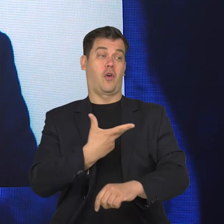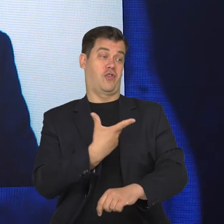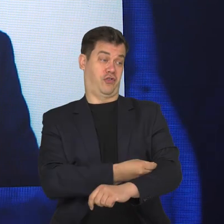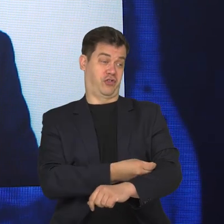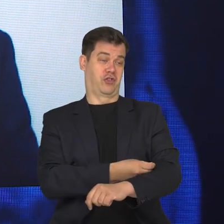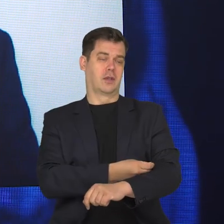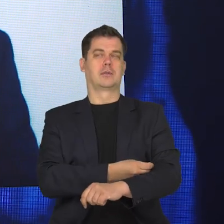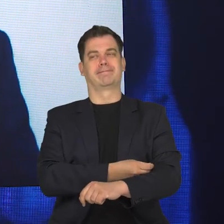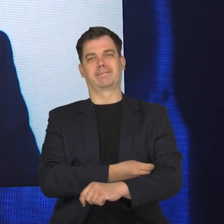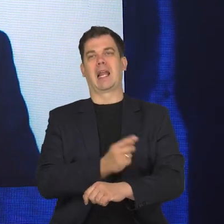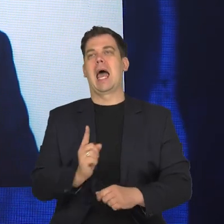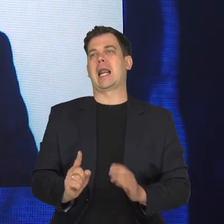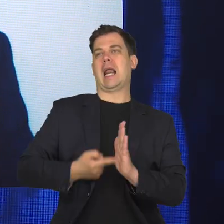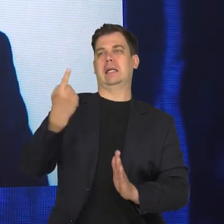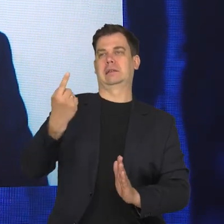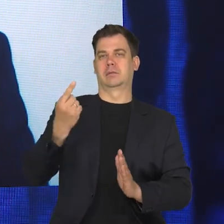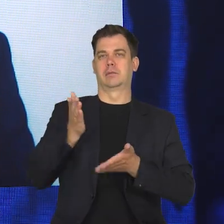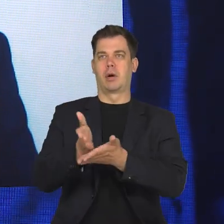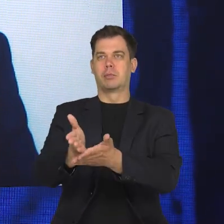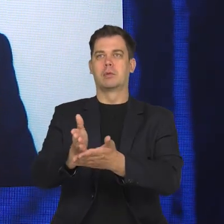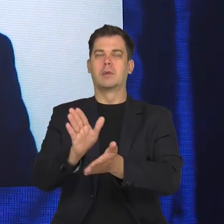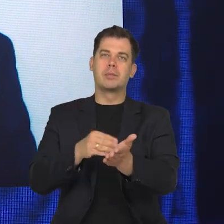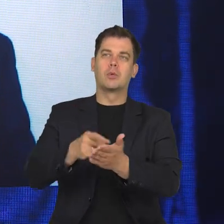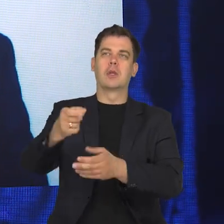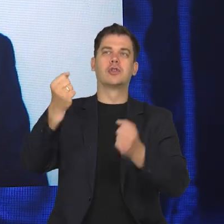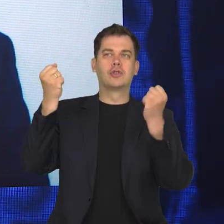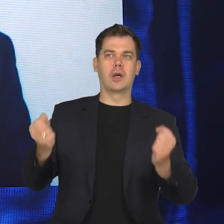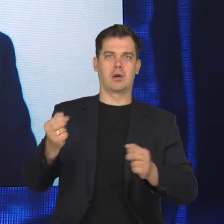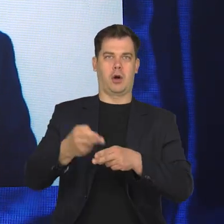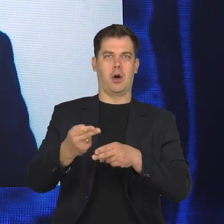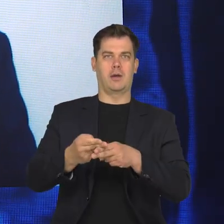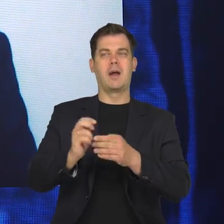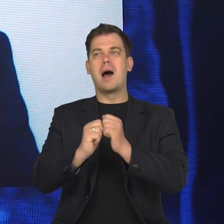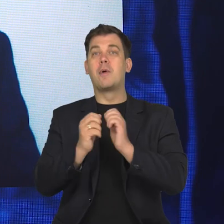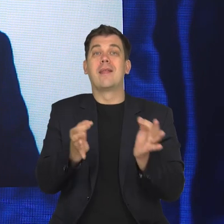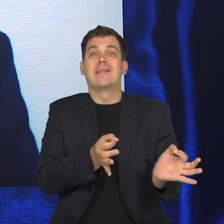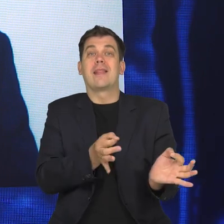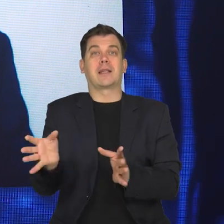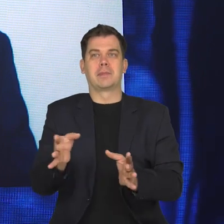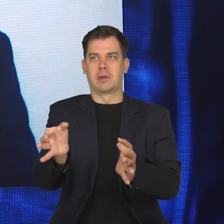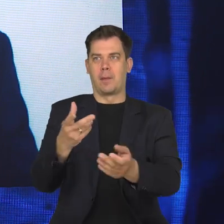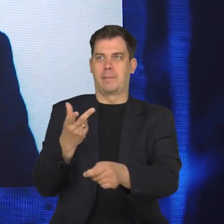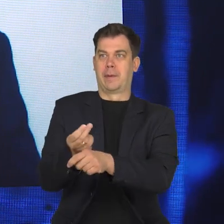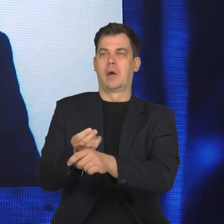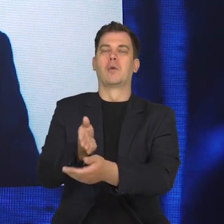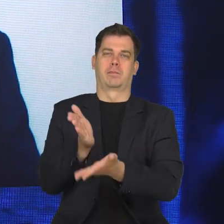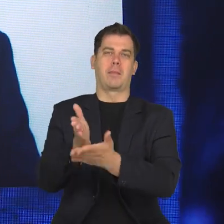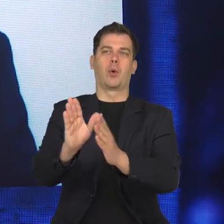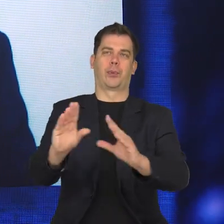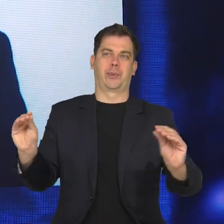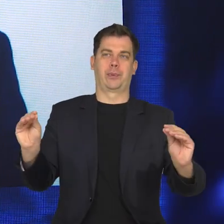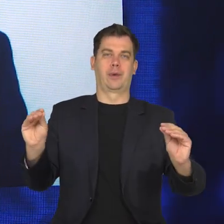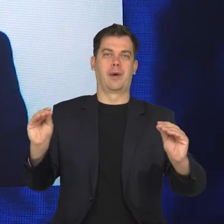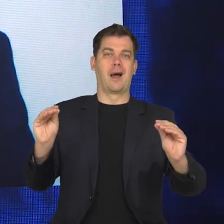oczywiście jest to świetna sprawa, bo możemy urazić, uratować osoby najciężej chore, możemy im pomóc tutaj i teraz, pokonać objawy,